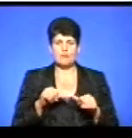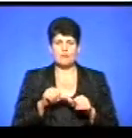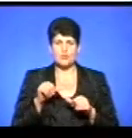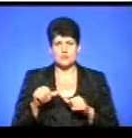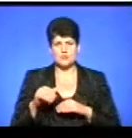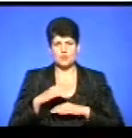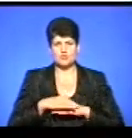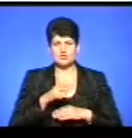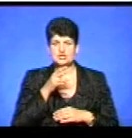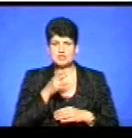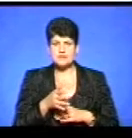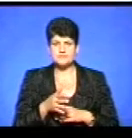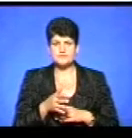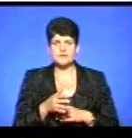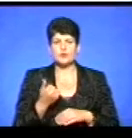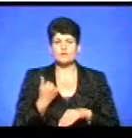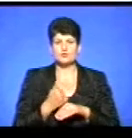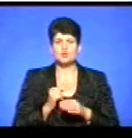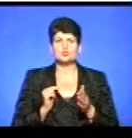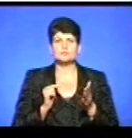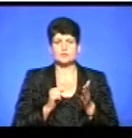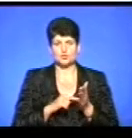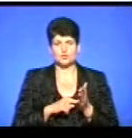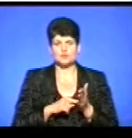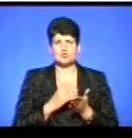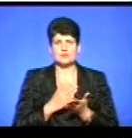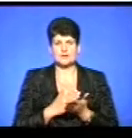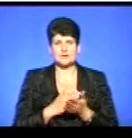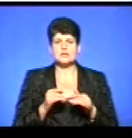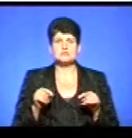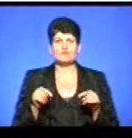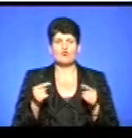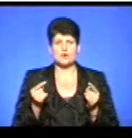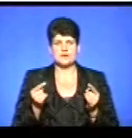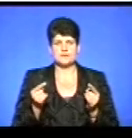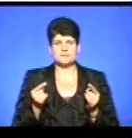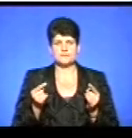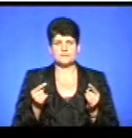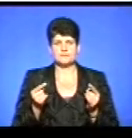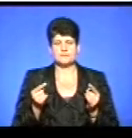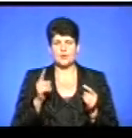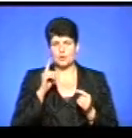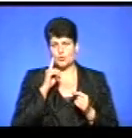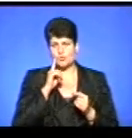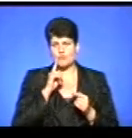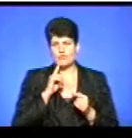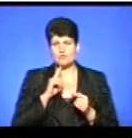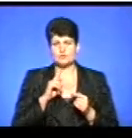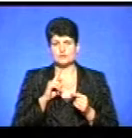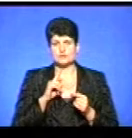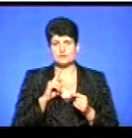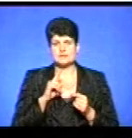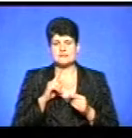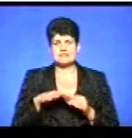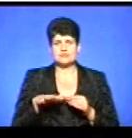Основною метою є створення комфортного освітнього середовища у